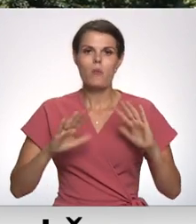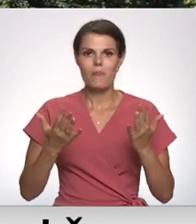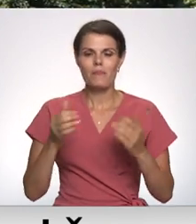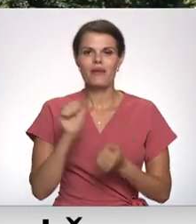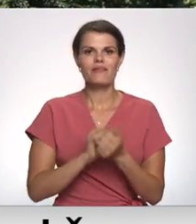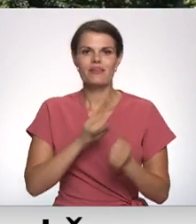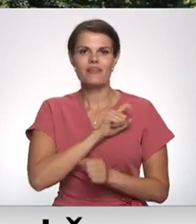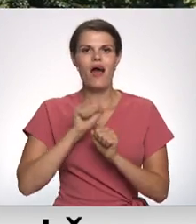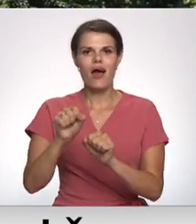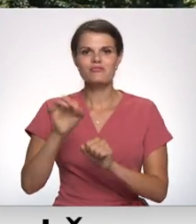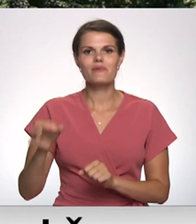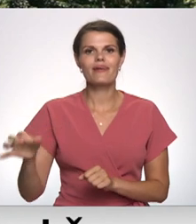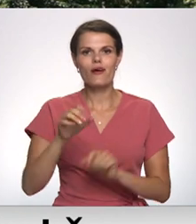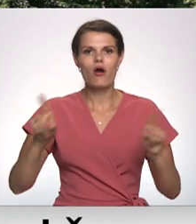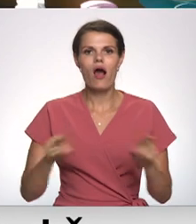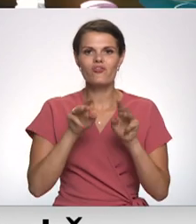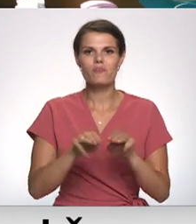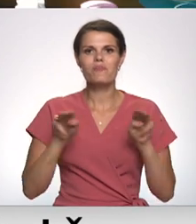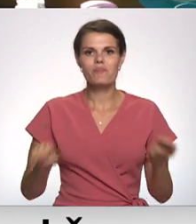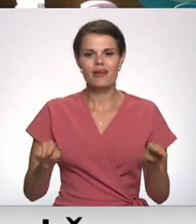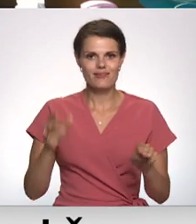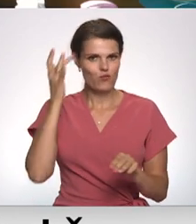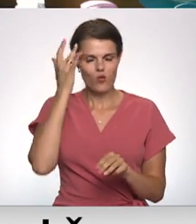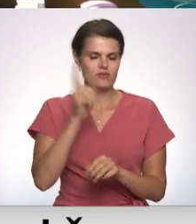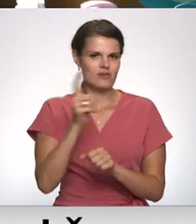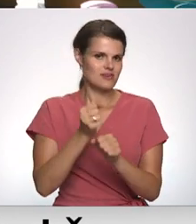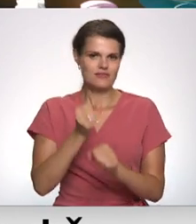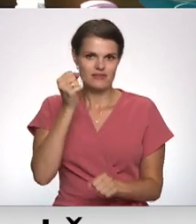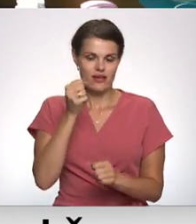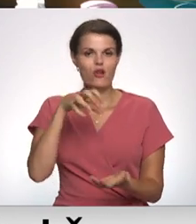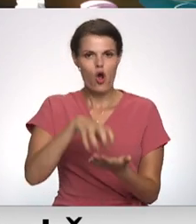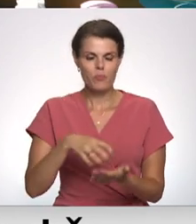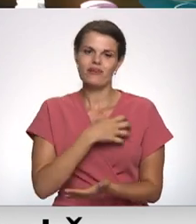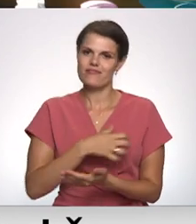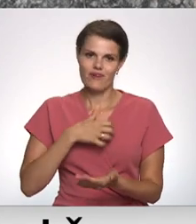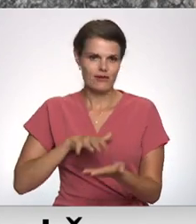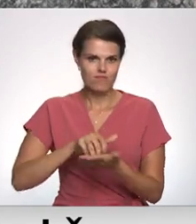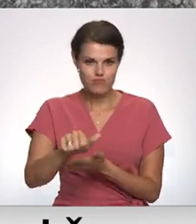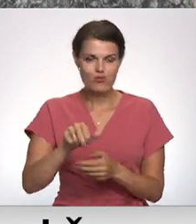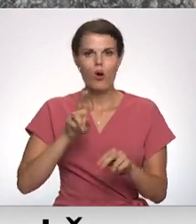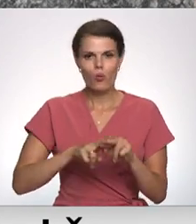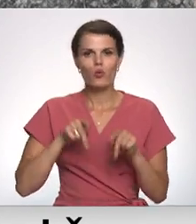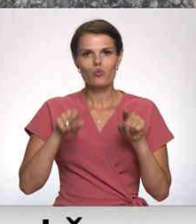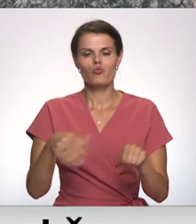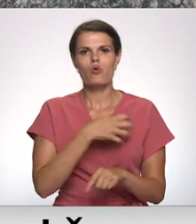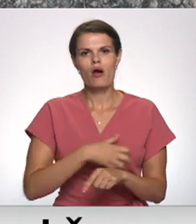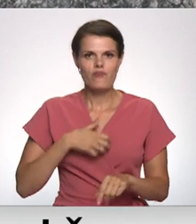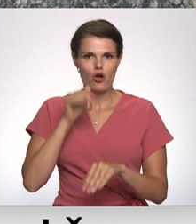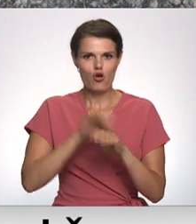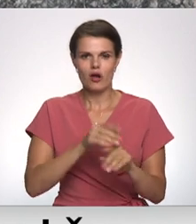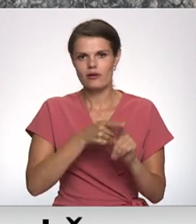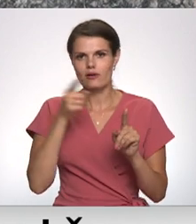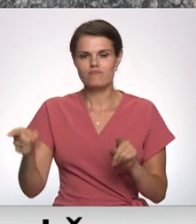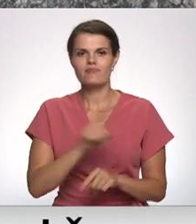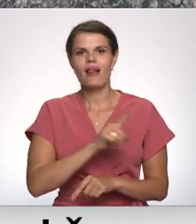aizsardzības un reģionālās attīstības ministries nostāja ar stingra. Objekti būs jānojauc, un tas jāizdara noteiktajā laikā